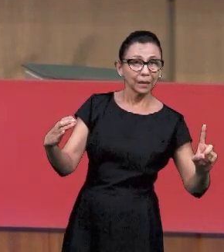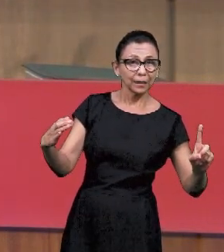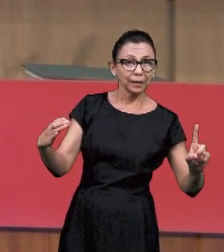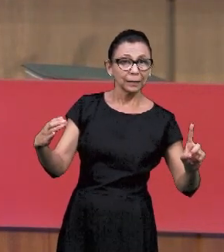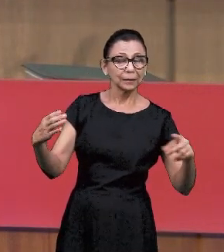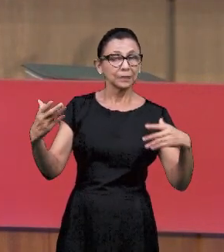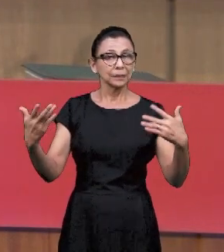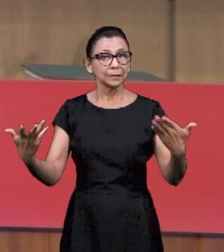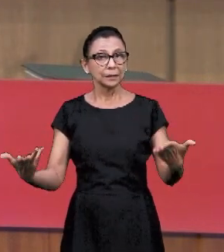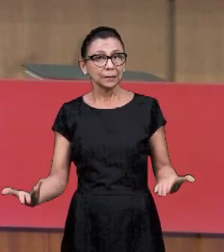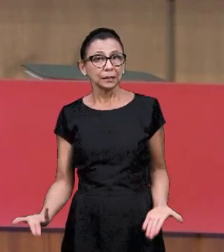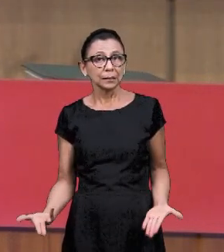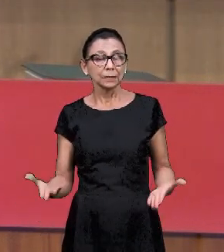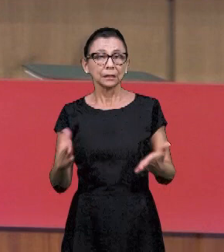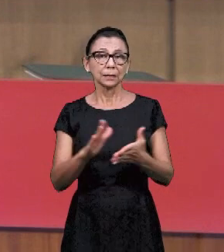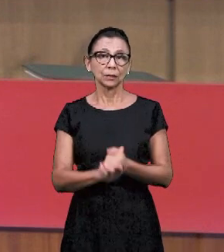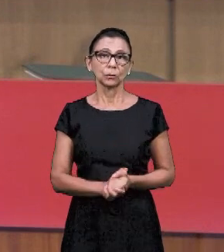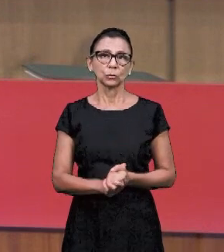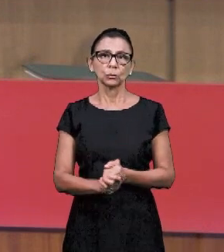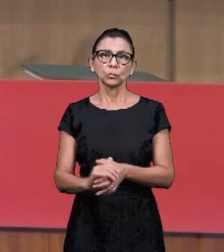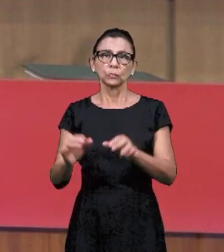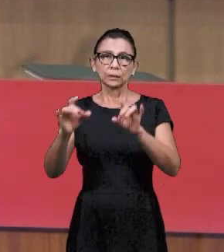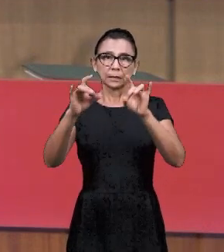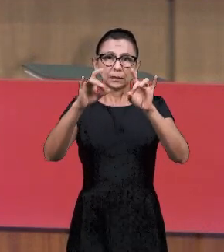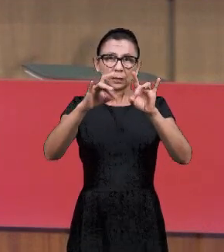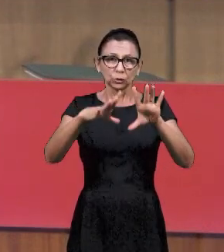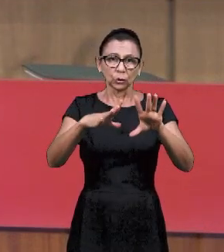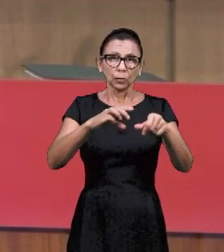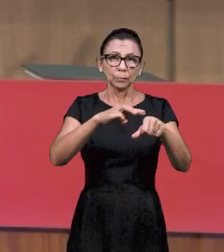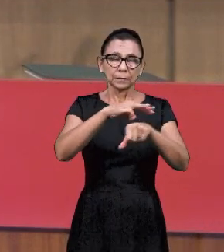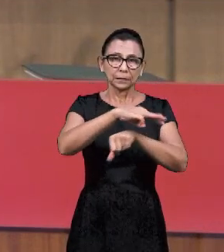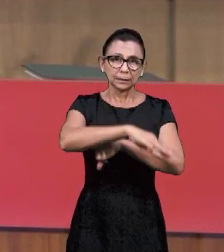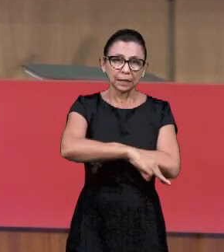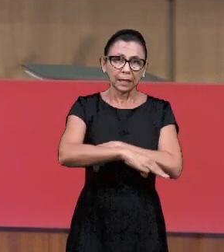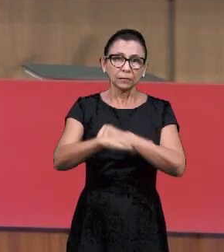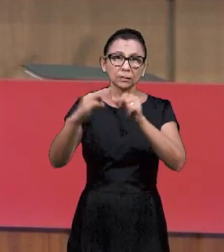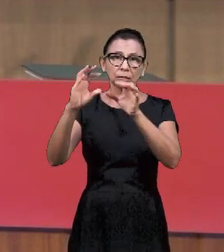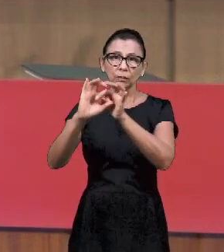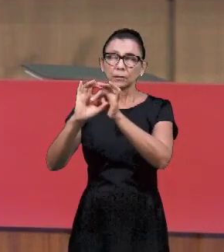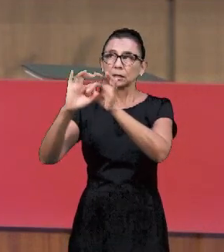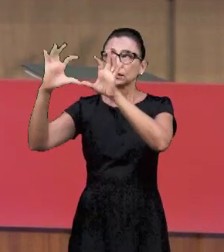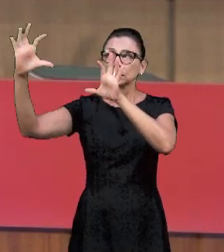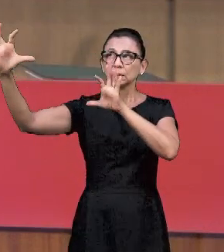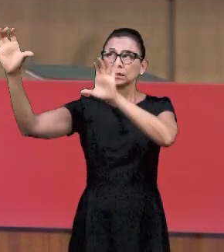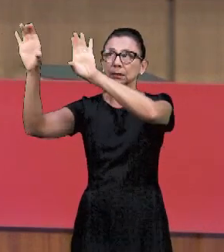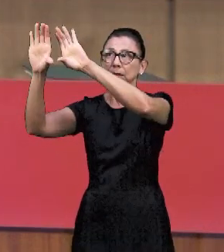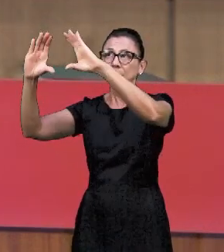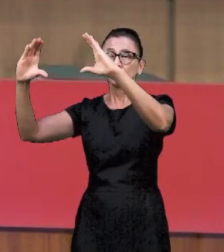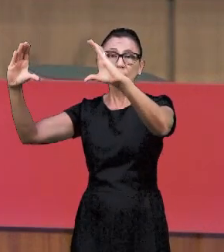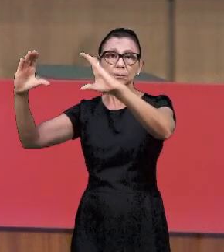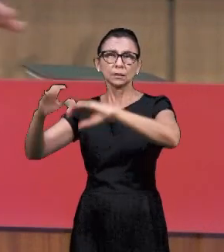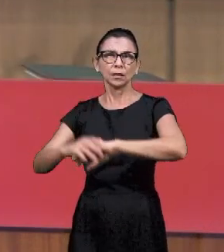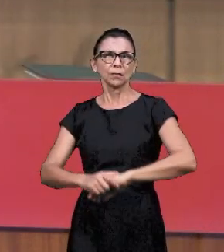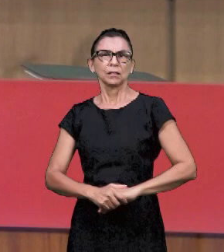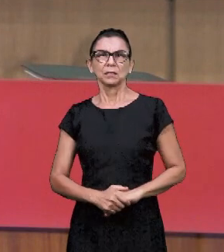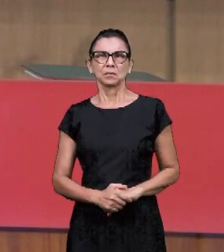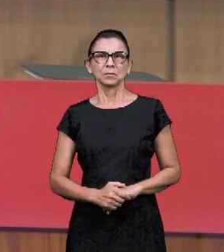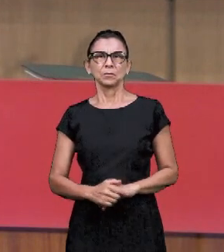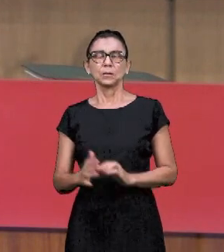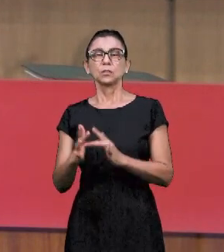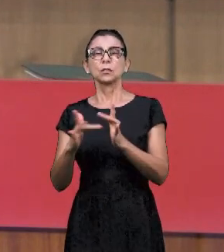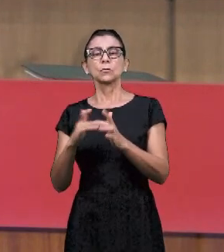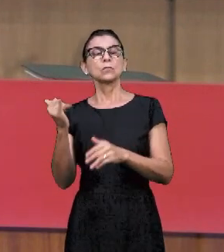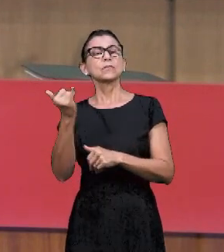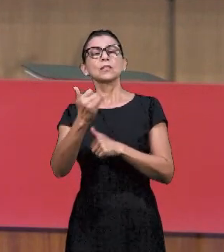разрываете то, что Иисус сказал Петру. Если вы что-то развяжете на земле,